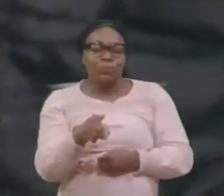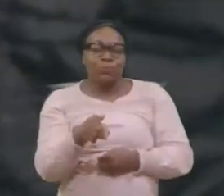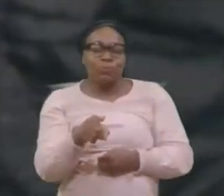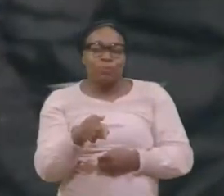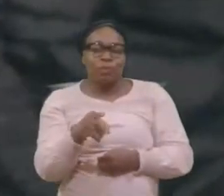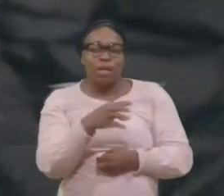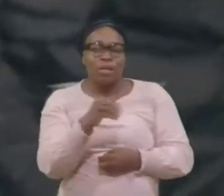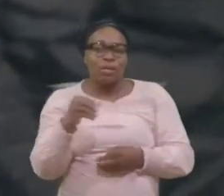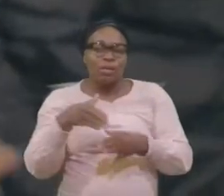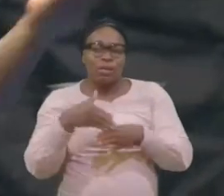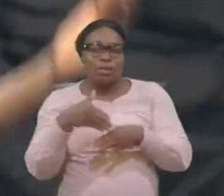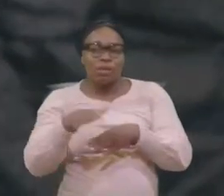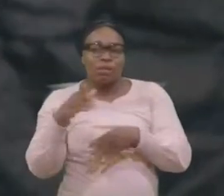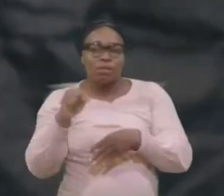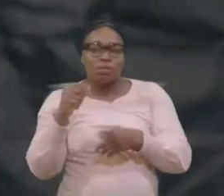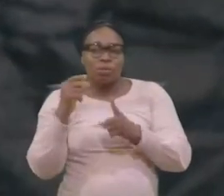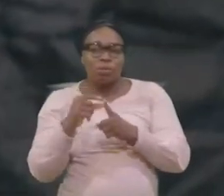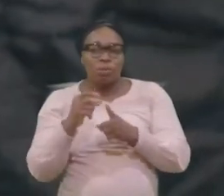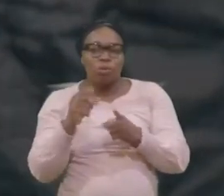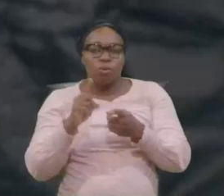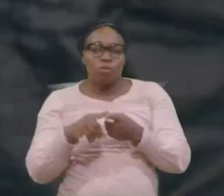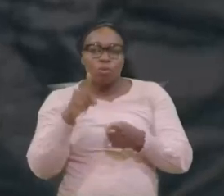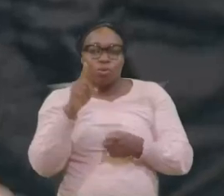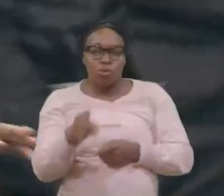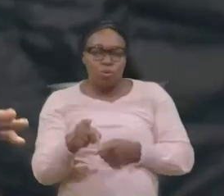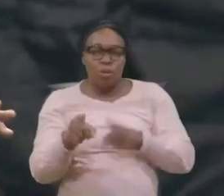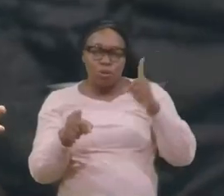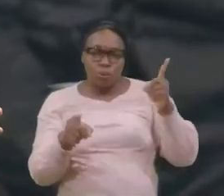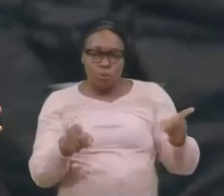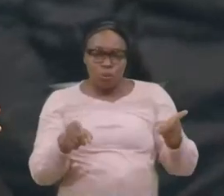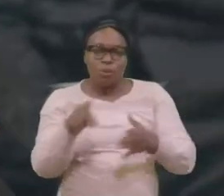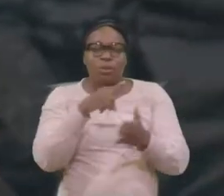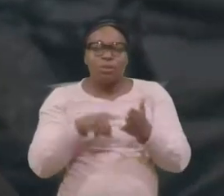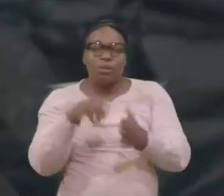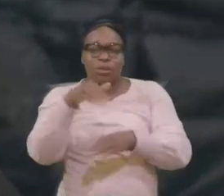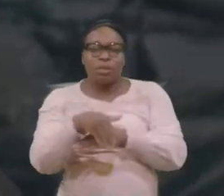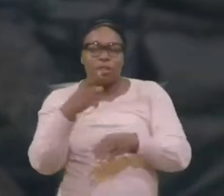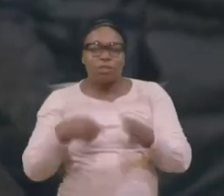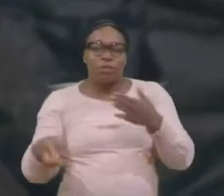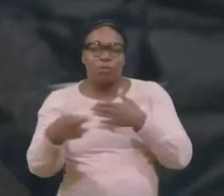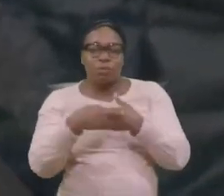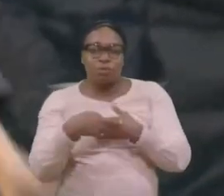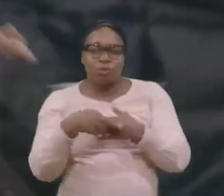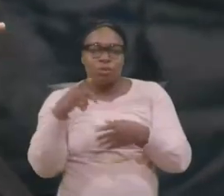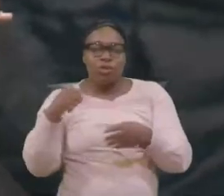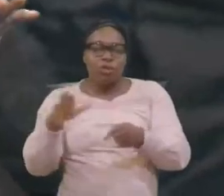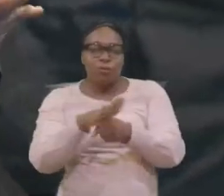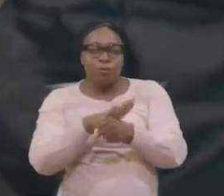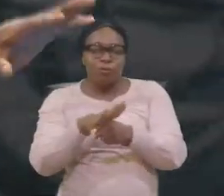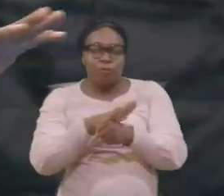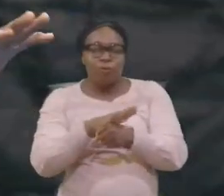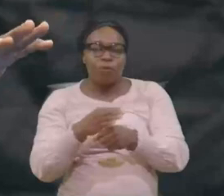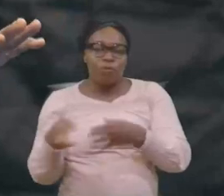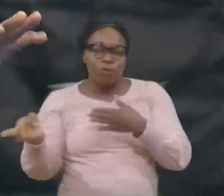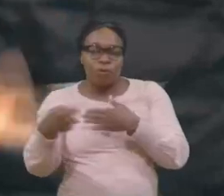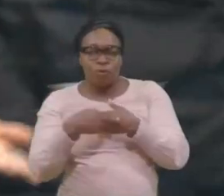je vous prêche l'amour de dieu ce soir la miséricorde de dieu ce soir la restauration la pleine restauration